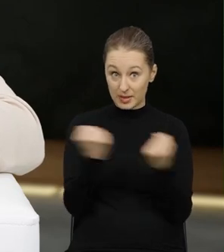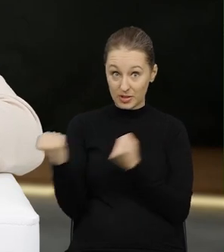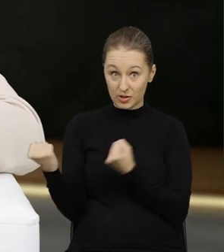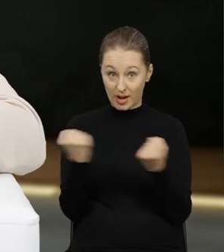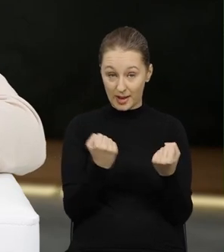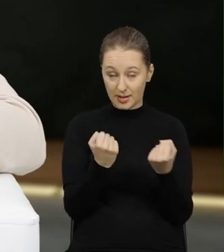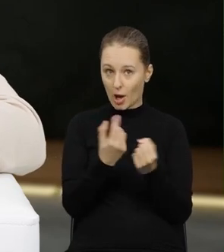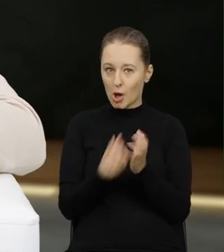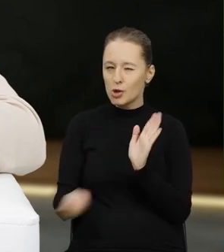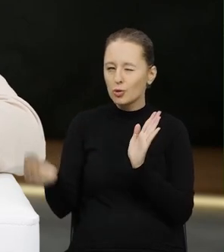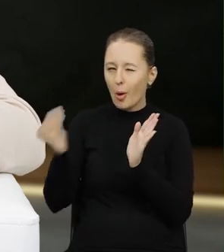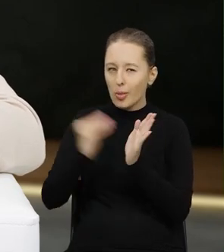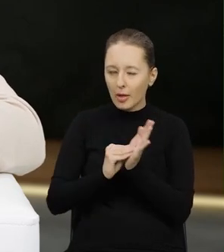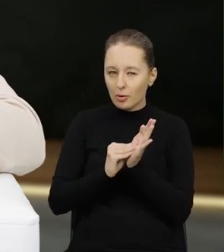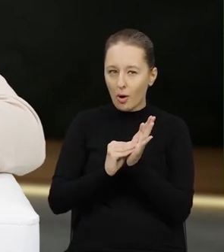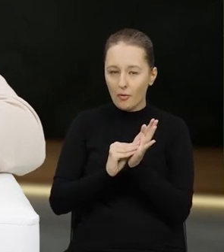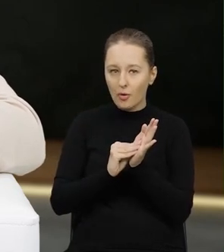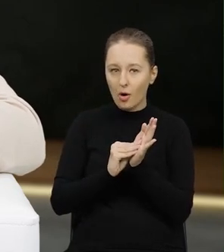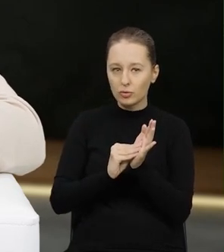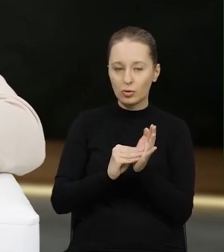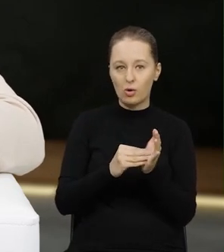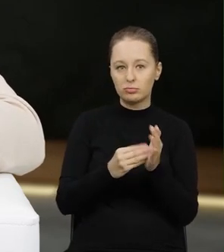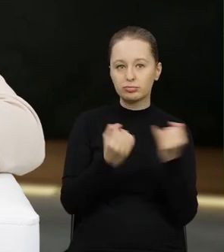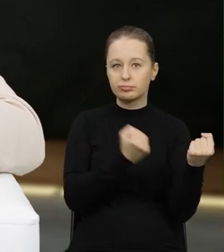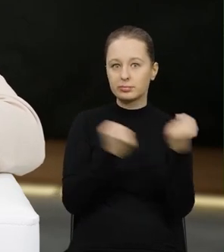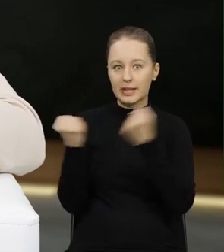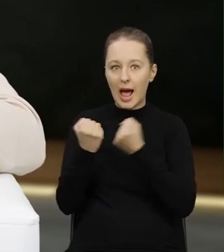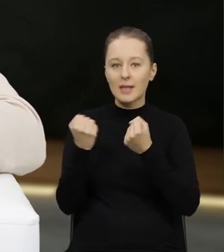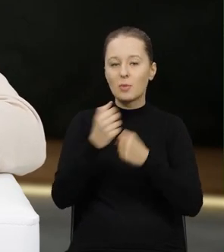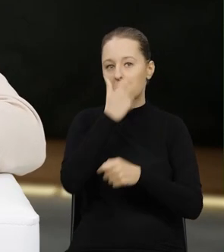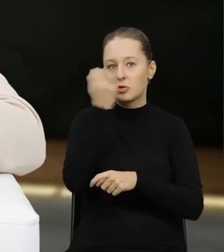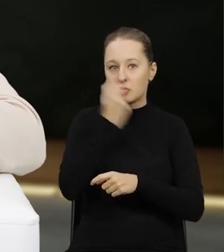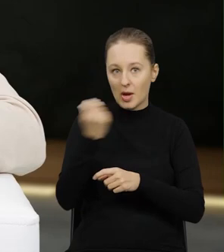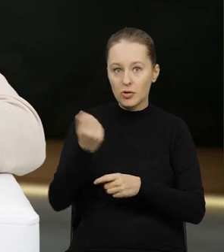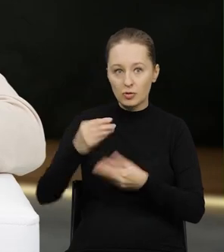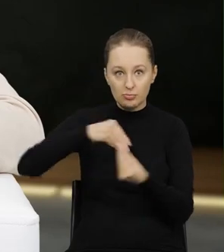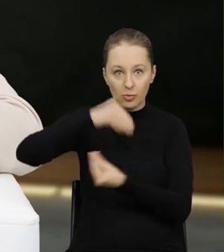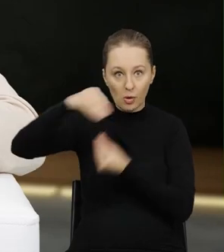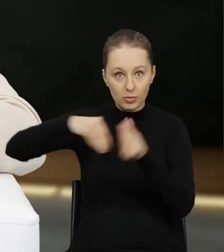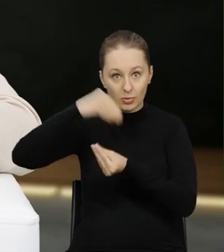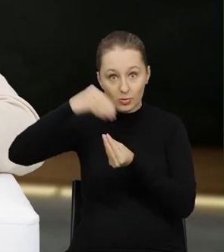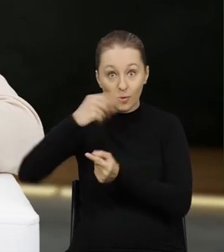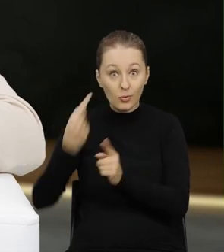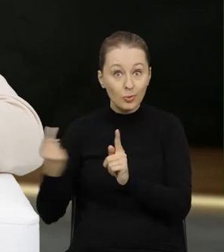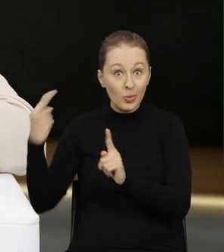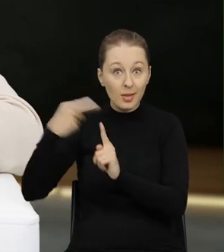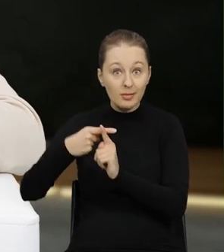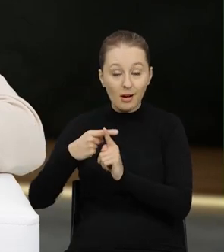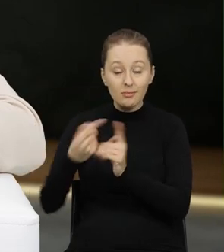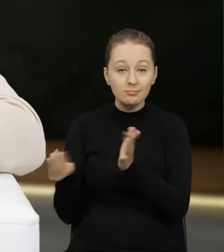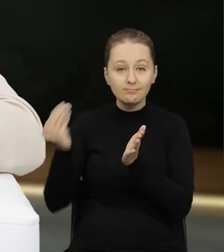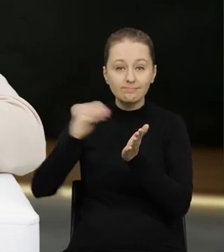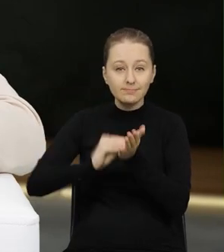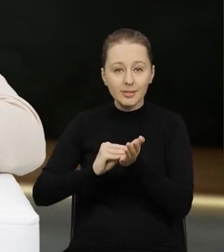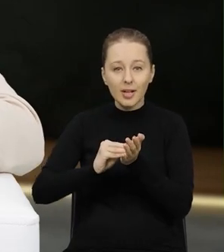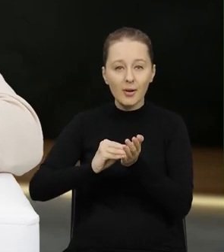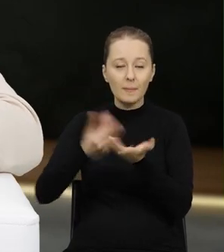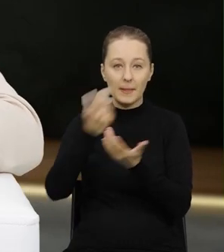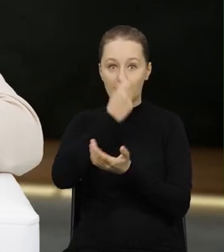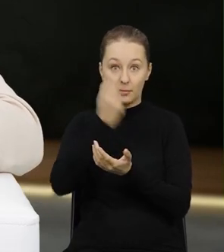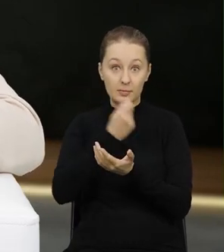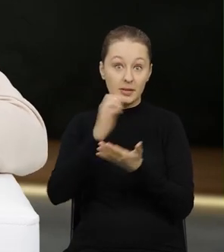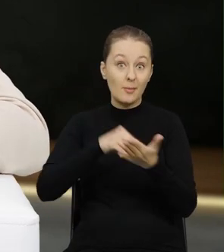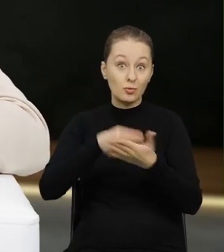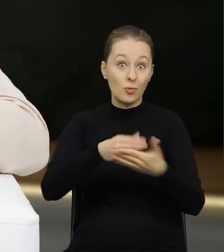przykrywką przemieszczania odpadów do odzysku. No zdarza się, że te odpady są przewożone do,